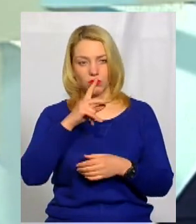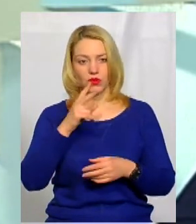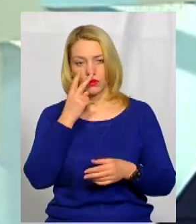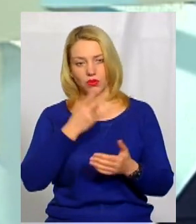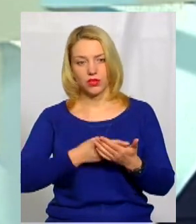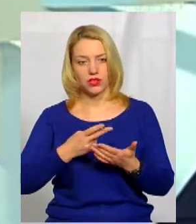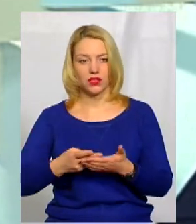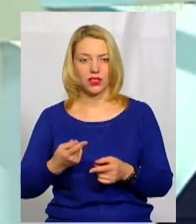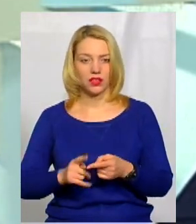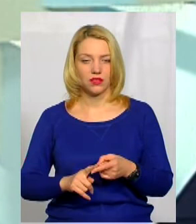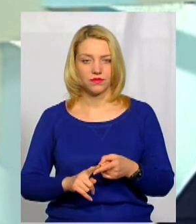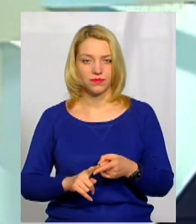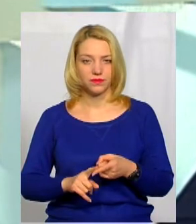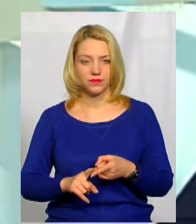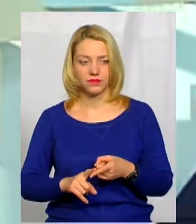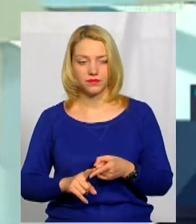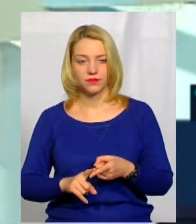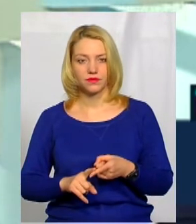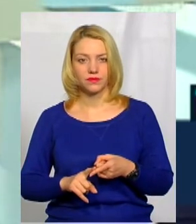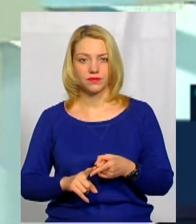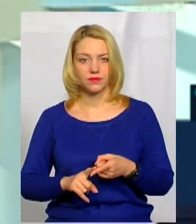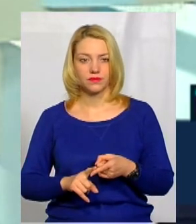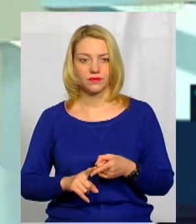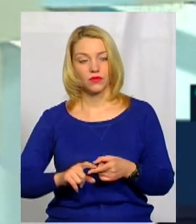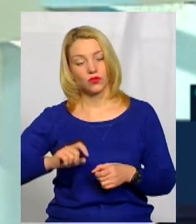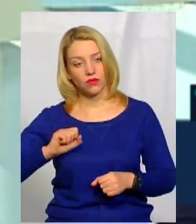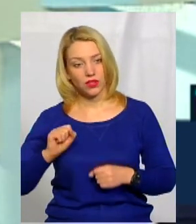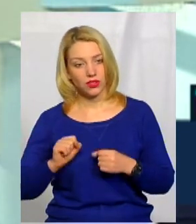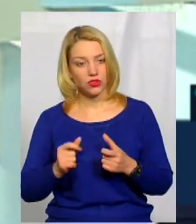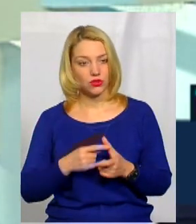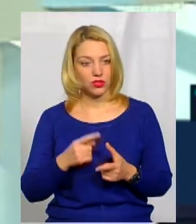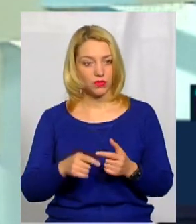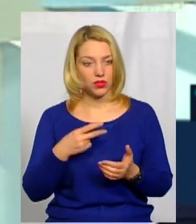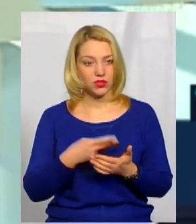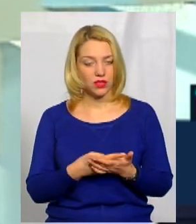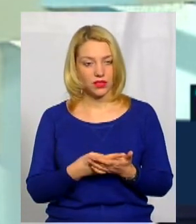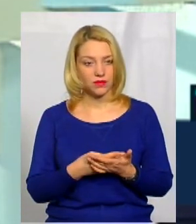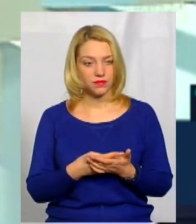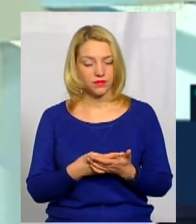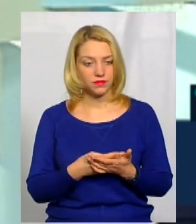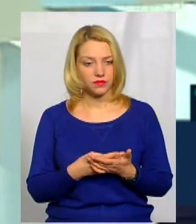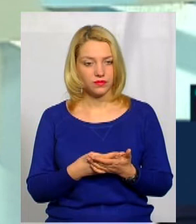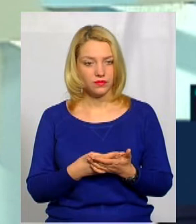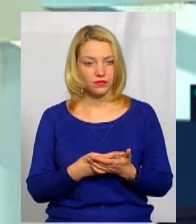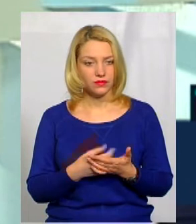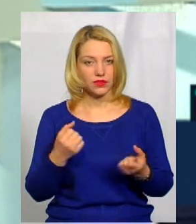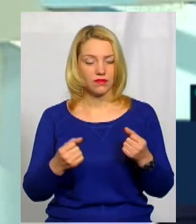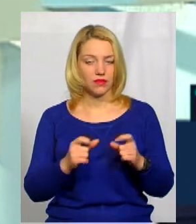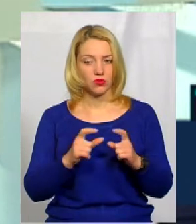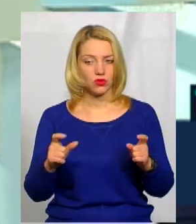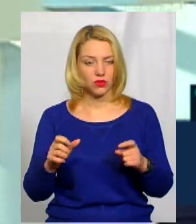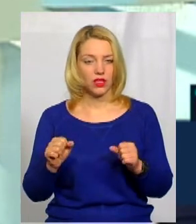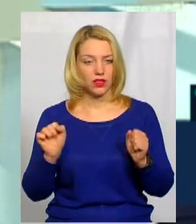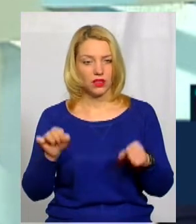показати їх, скажімо, товаришу, чи показати в автошколі, і